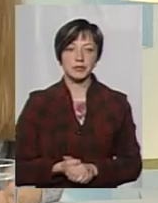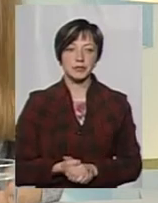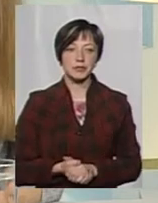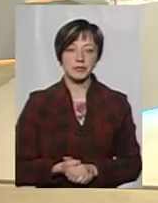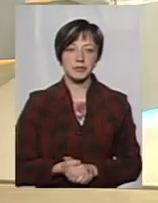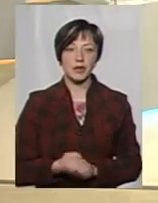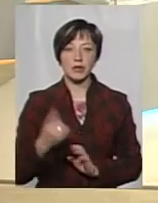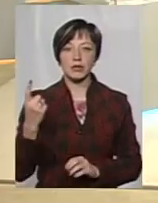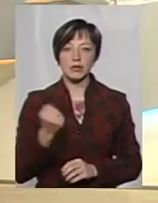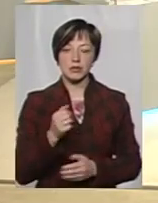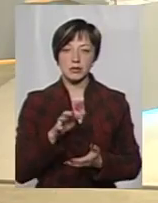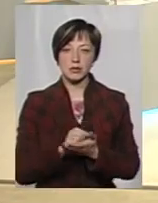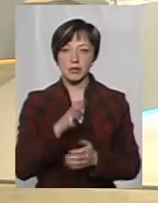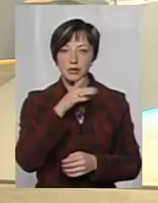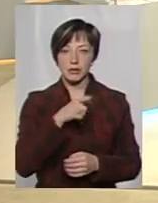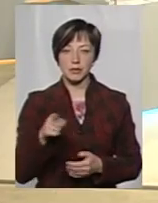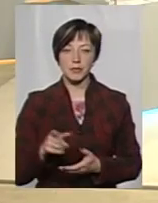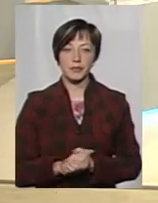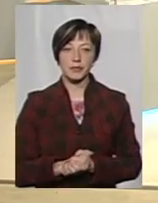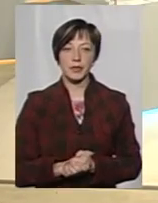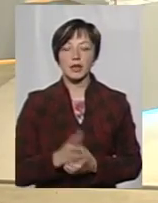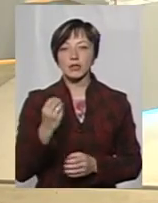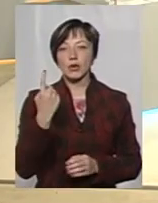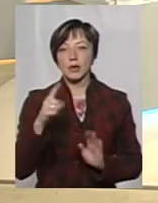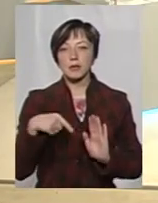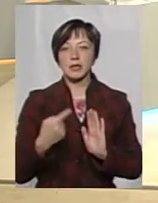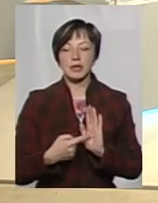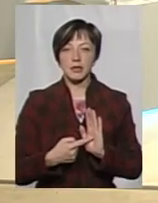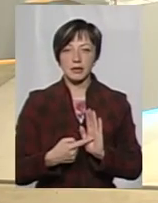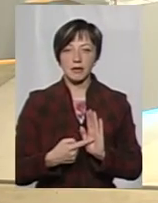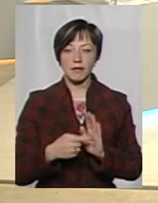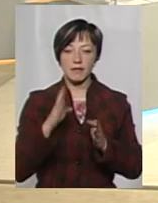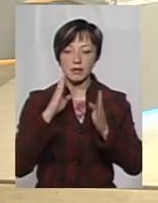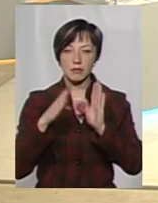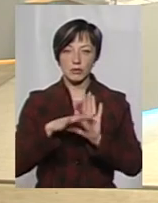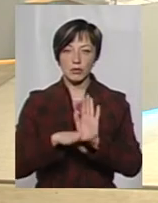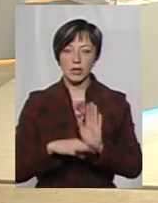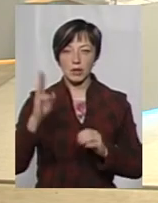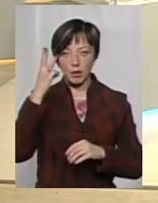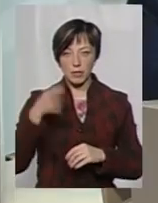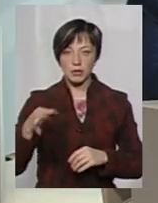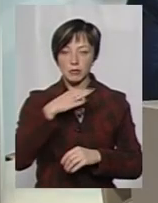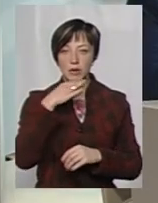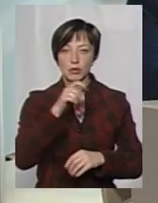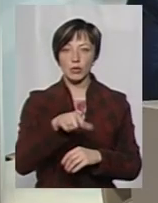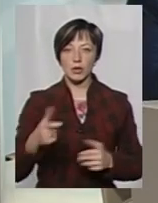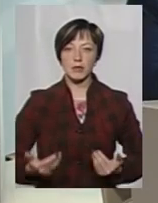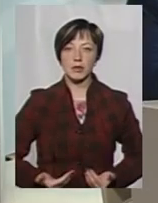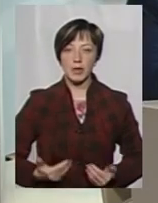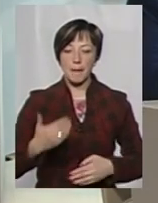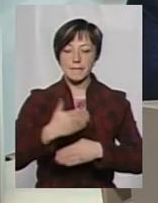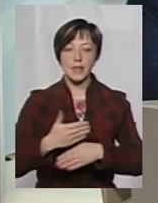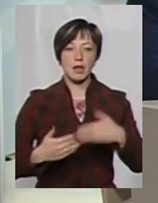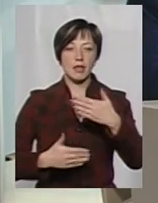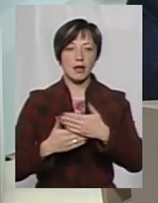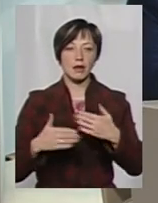тиждень часу займе, звичайно. І ще одне питання від Наталії Лебідь. На Хмельниччині багато людей мешкають у панельних